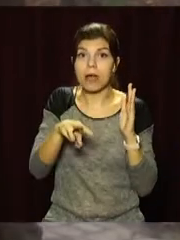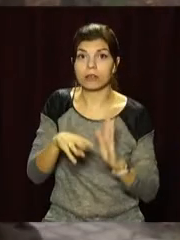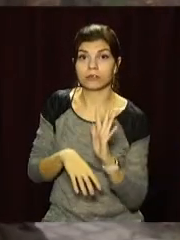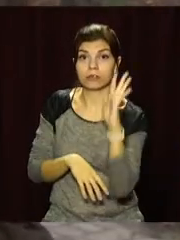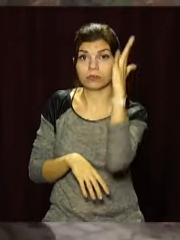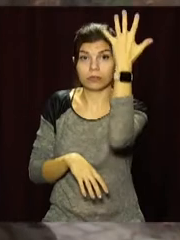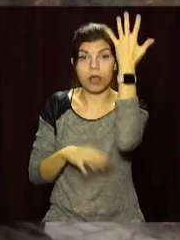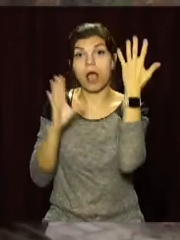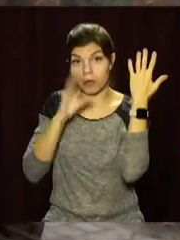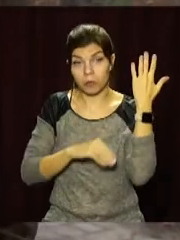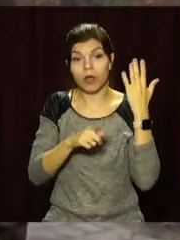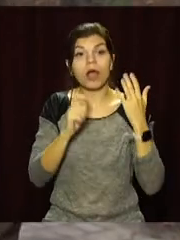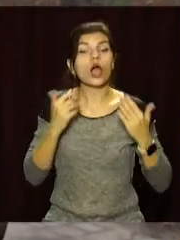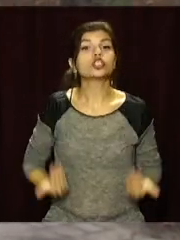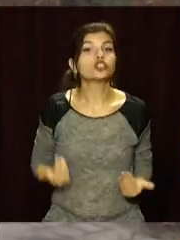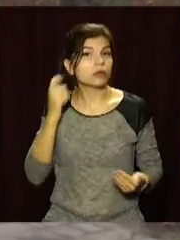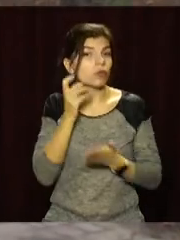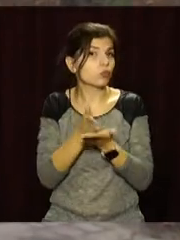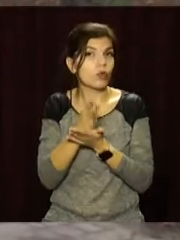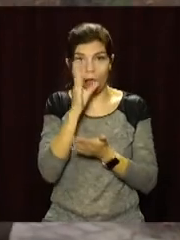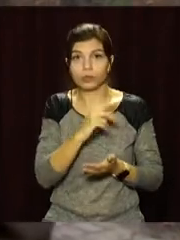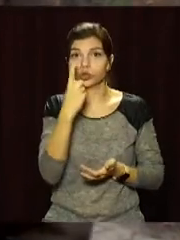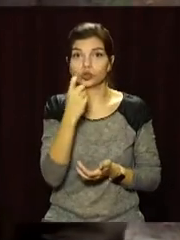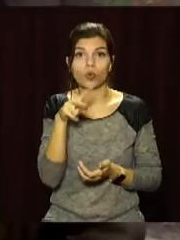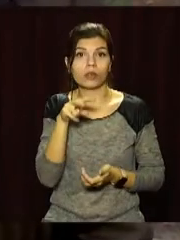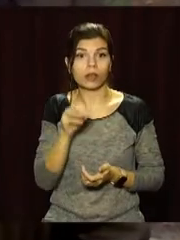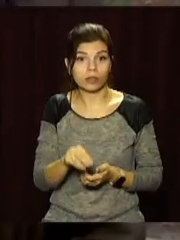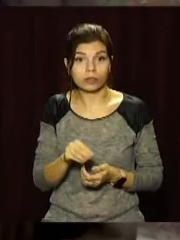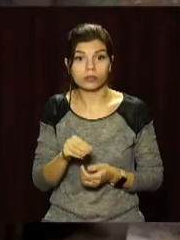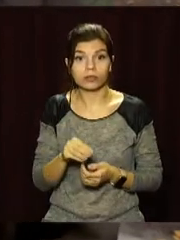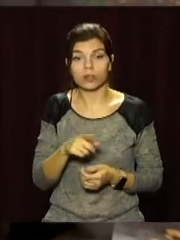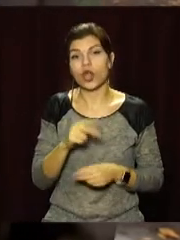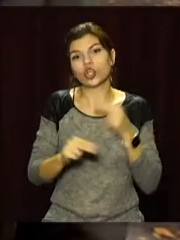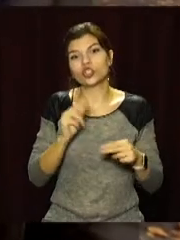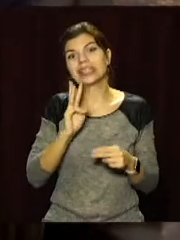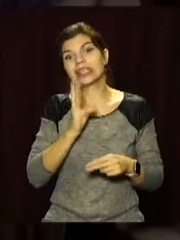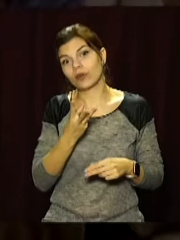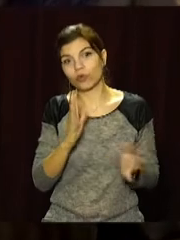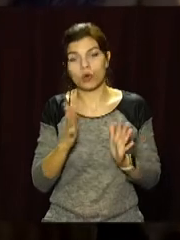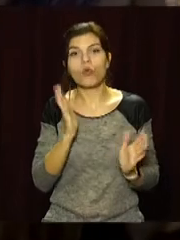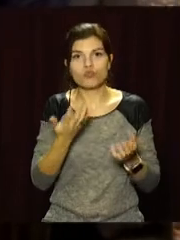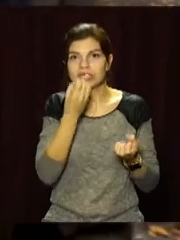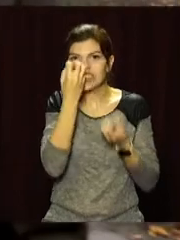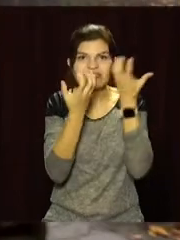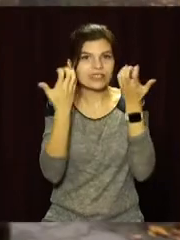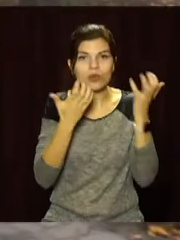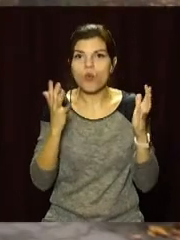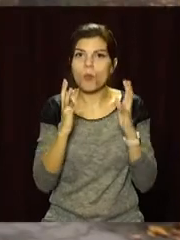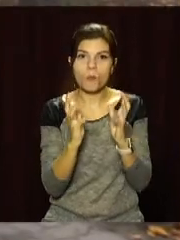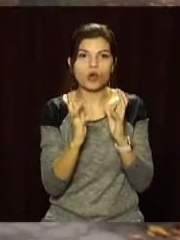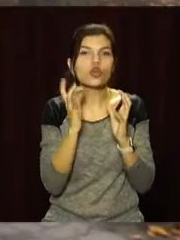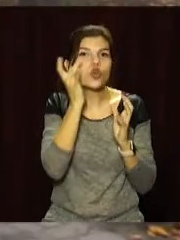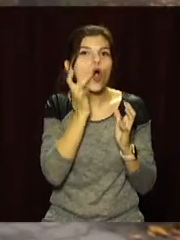Продовжительність життя його 100 років. І роки через три буде цвісти дуже красиво, великими